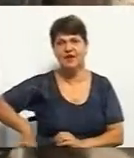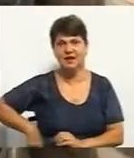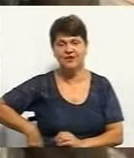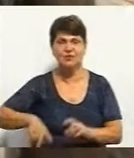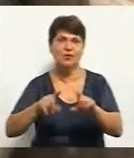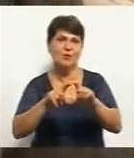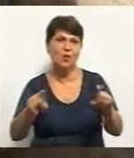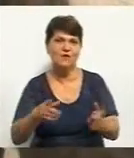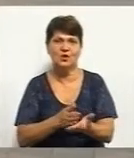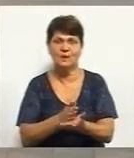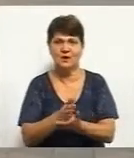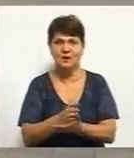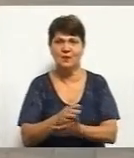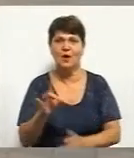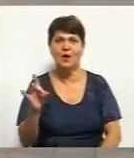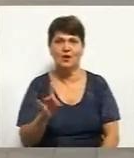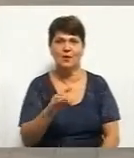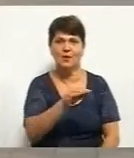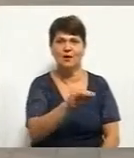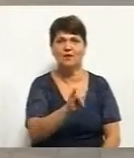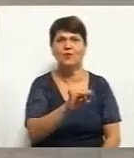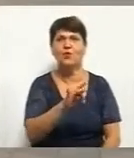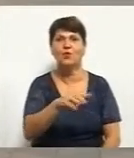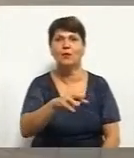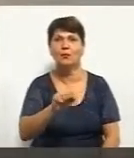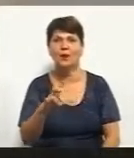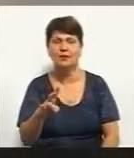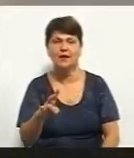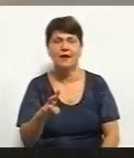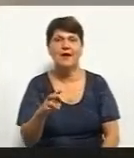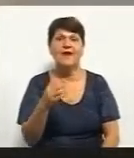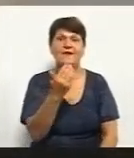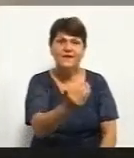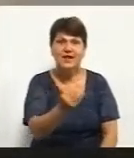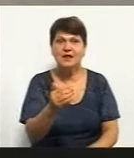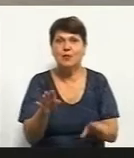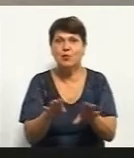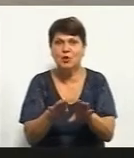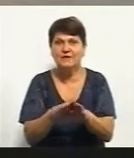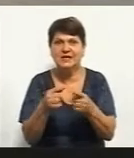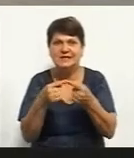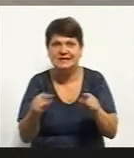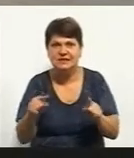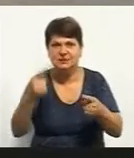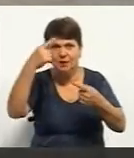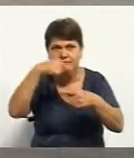департаменту Роман Фурман. Він є дешевший порівняно з іншими конструкціями при такій висоті і таких